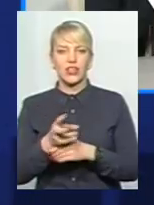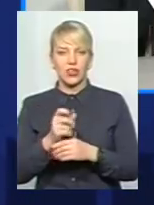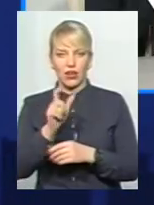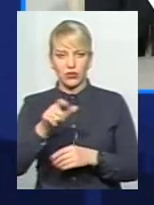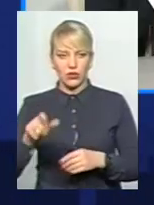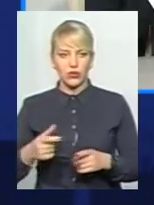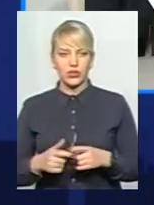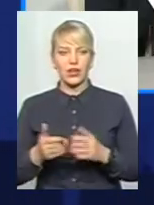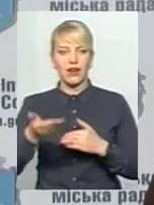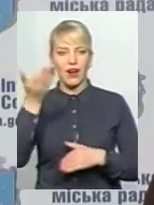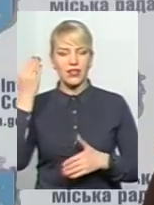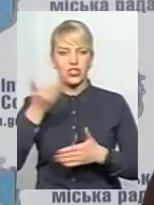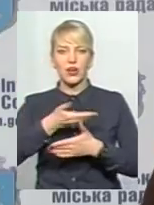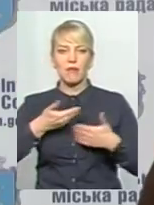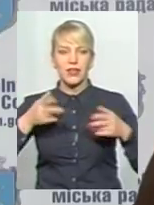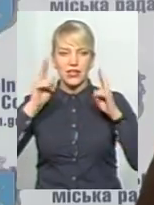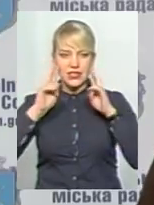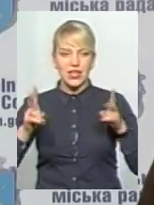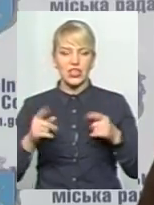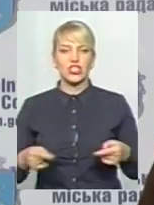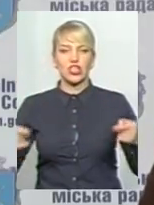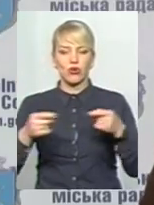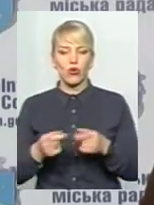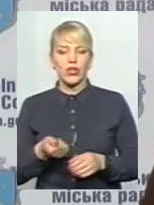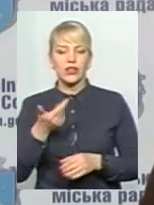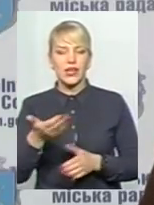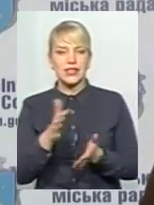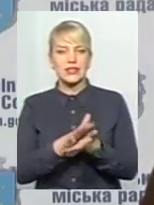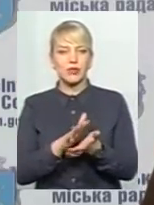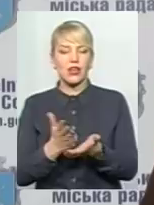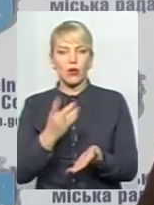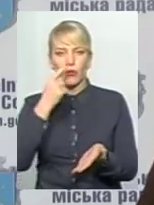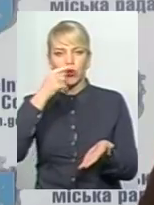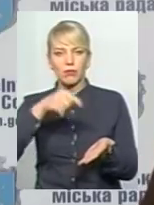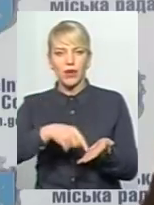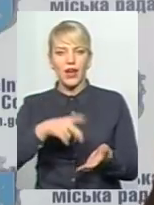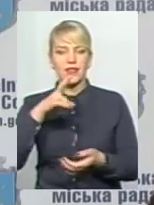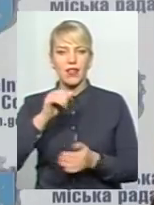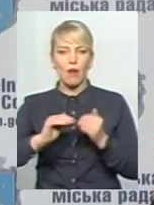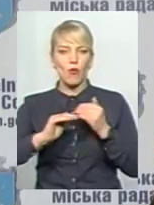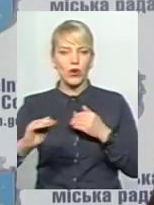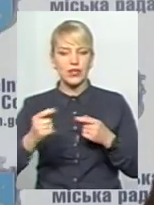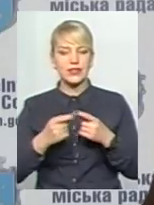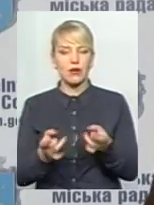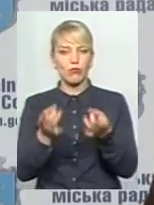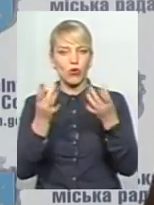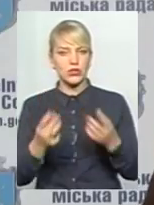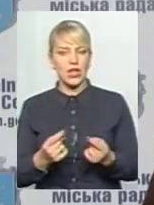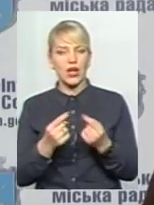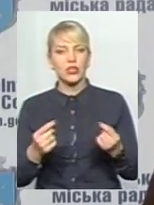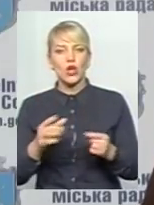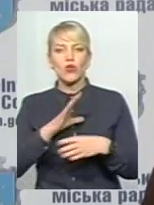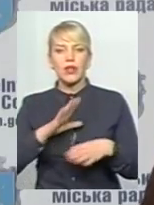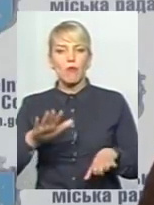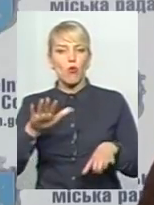не було. Раніше ми не знали навіть чіткої кількості сміття, яке потрапляє на полігон. Це теж ніби проста річ, але не було